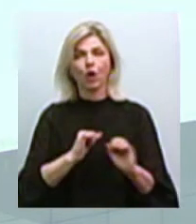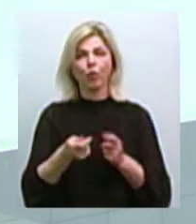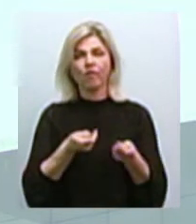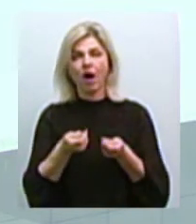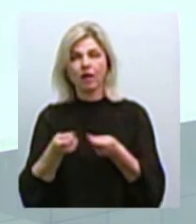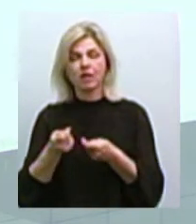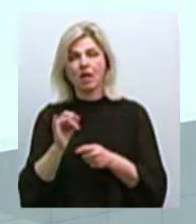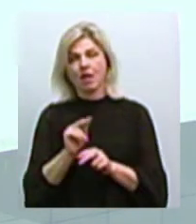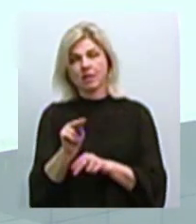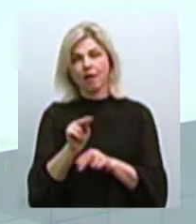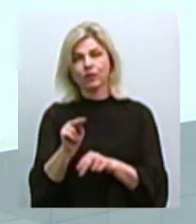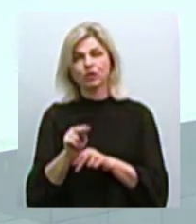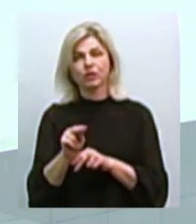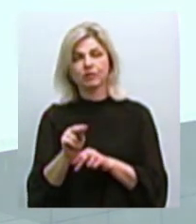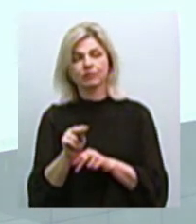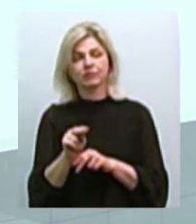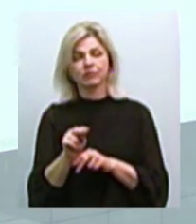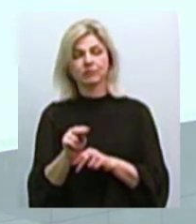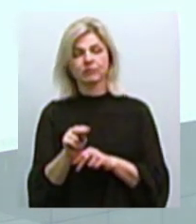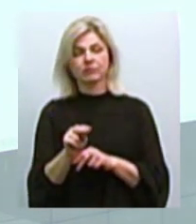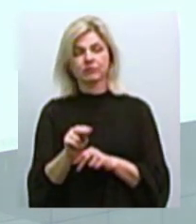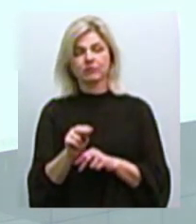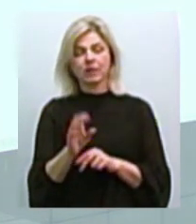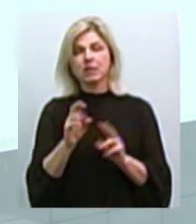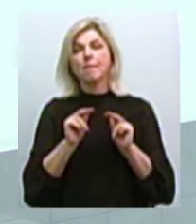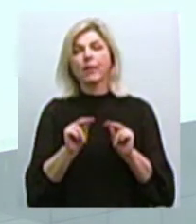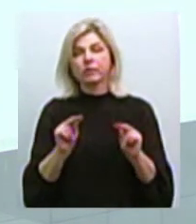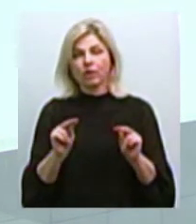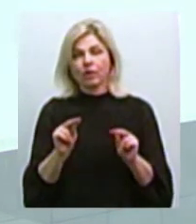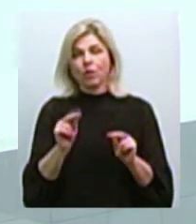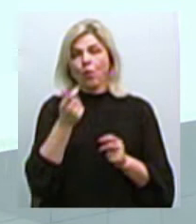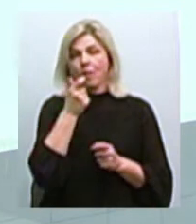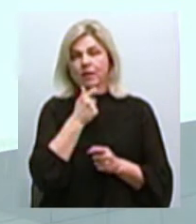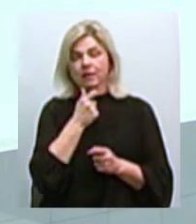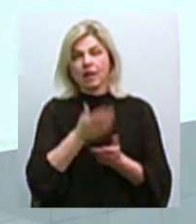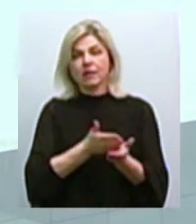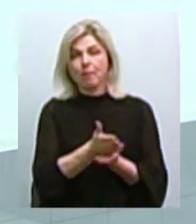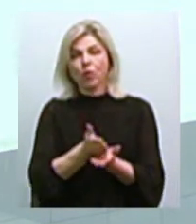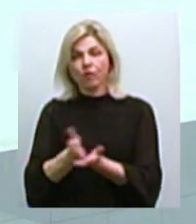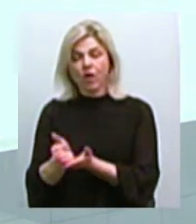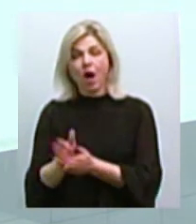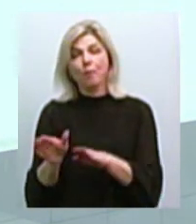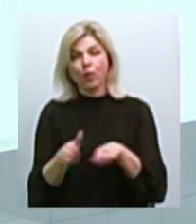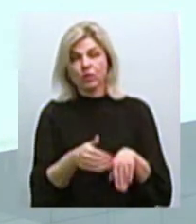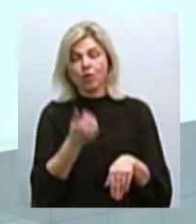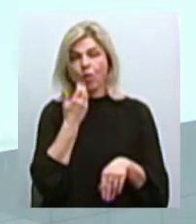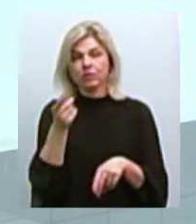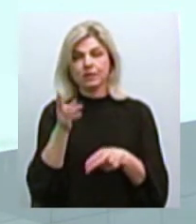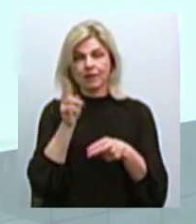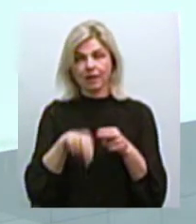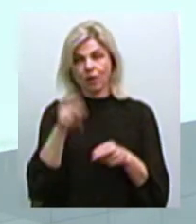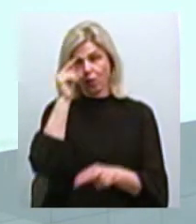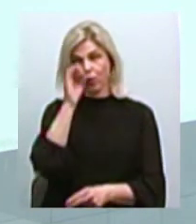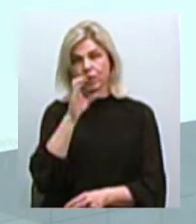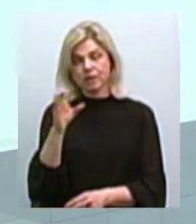дають навички педагогічних, гуманітарних спрямованостей. Після того, як він закінчує курс